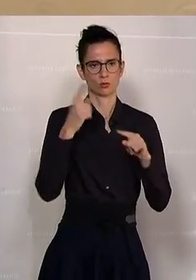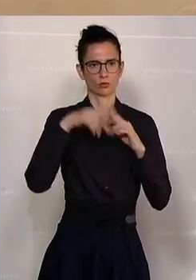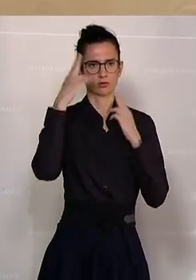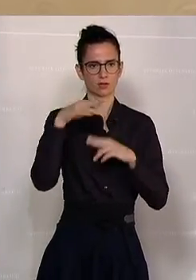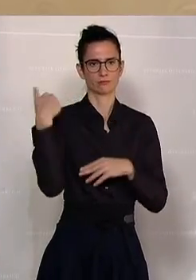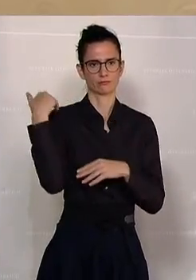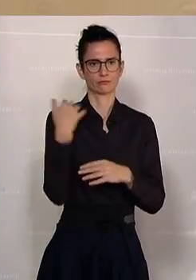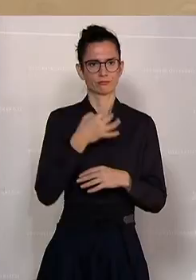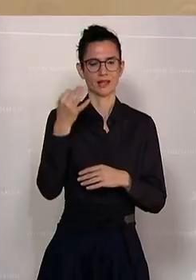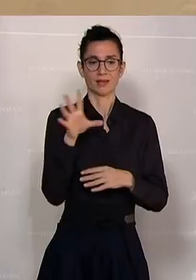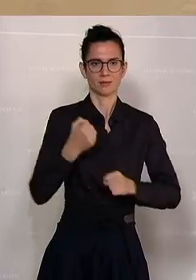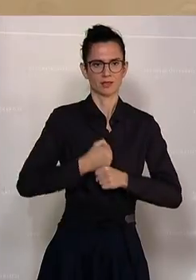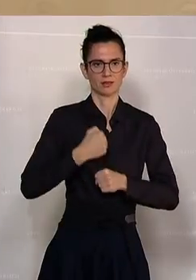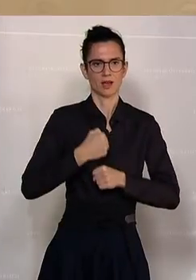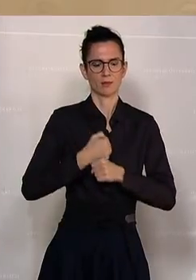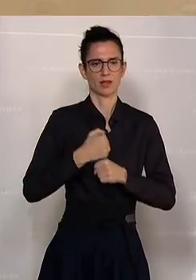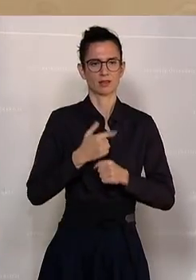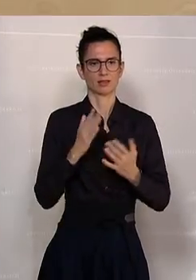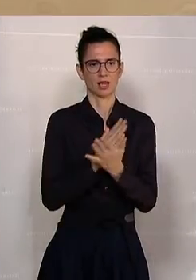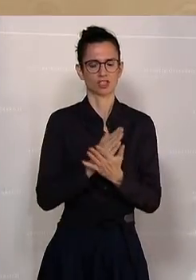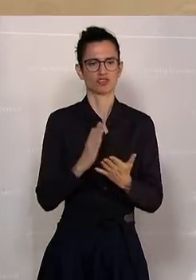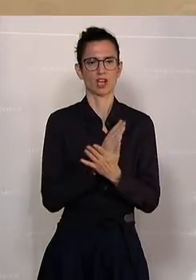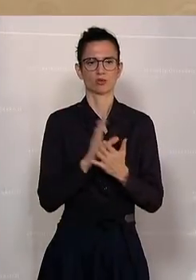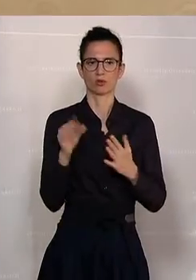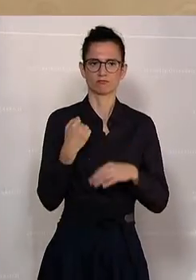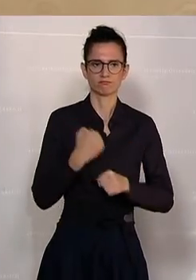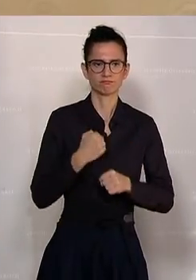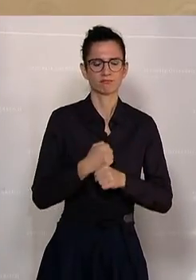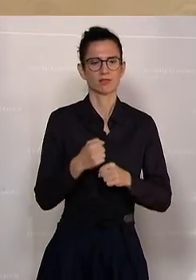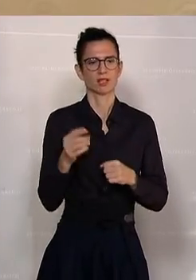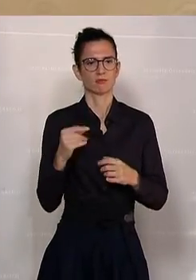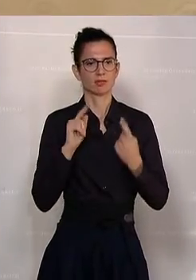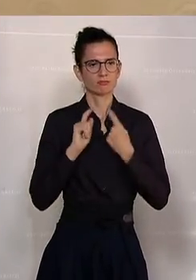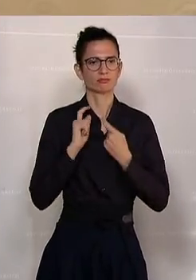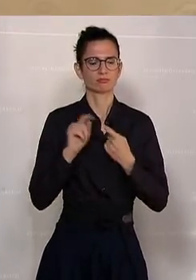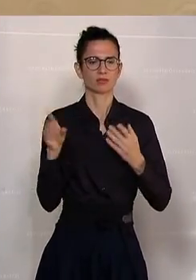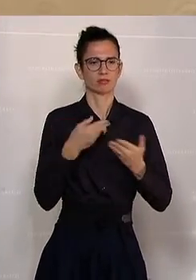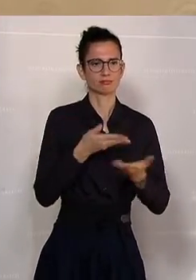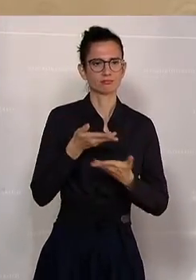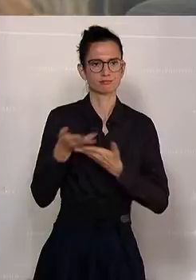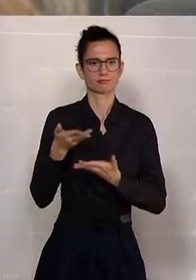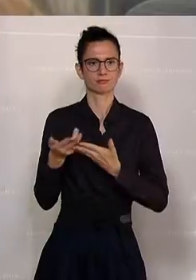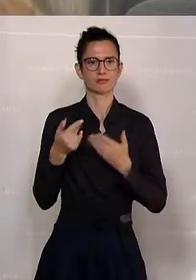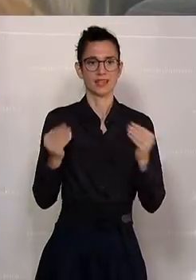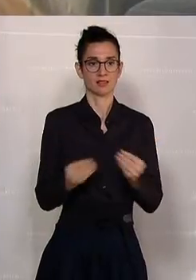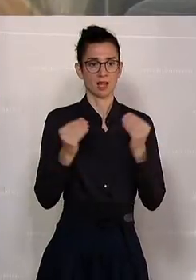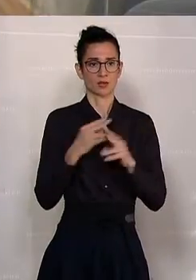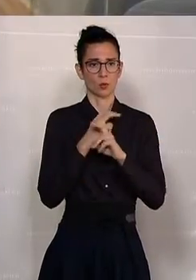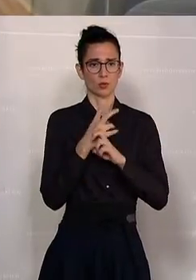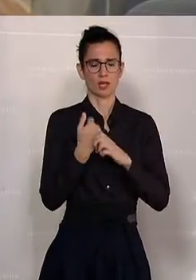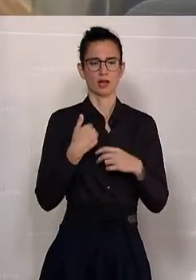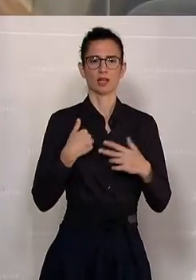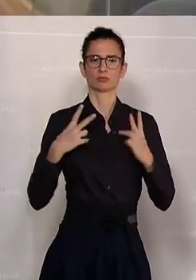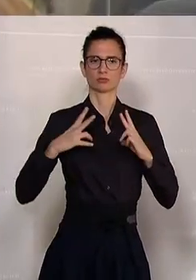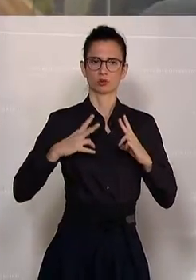da mitgewirkt haben, die Entscheidungen mitzutragen oder mitzudiskutieren, dass die Dinge in Österreich jetzt wieder in